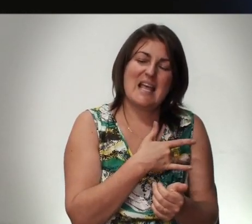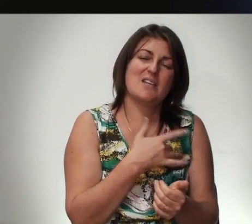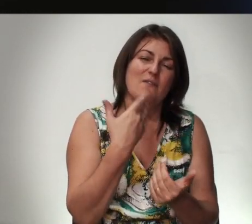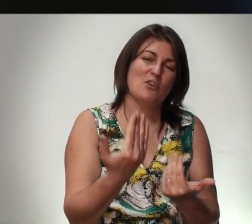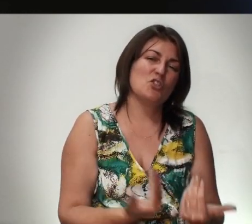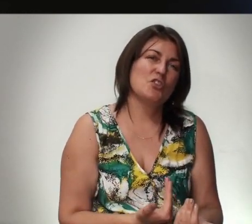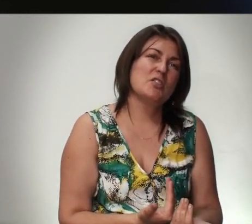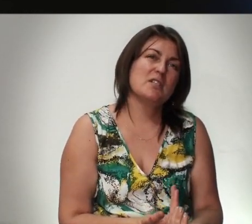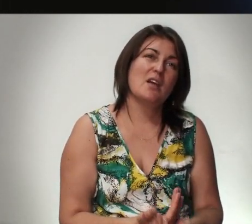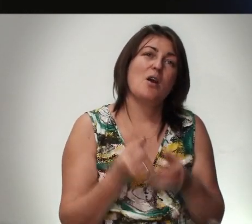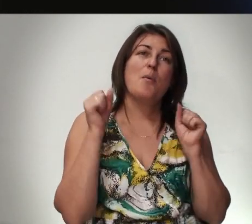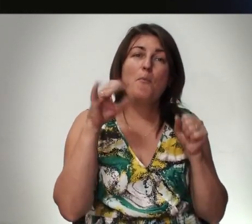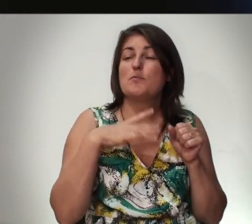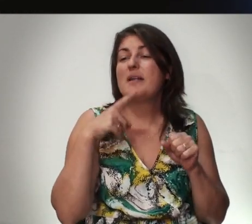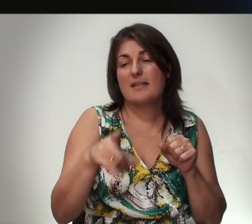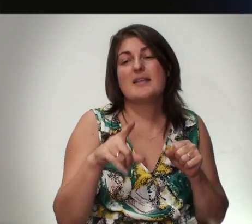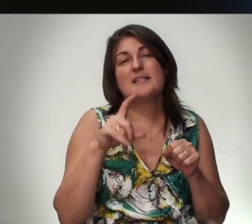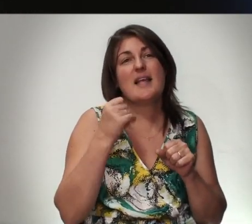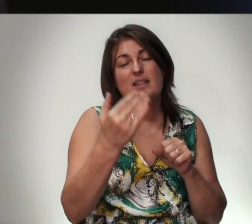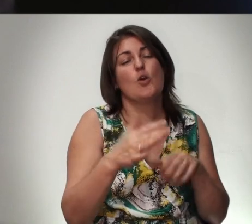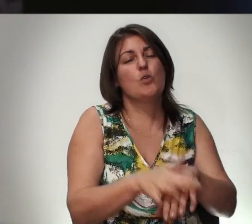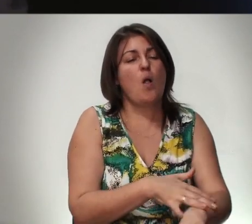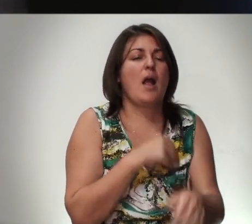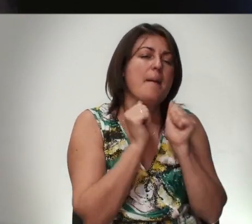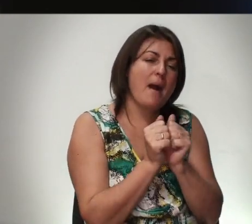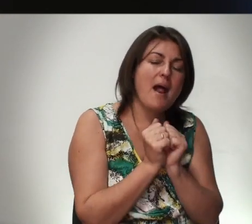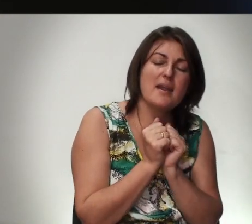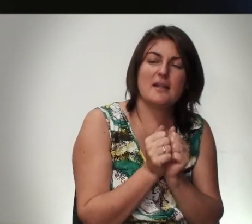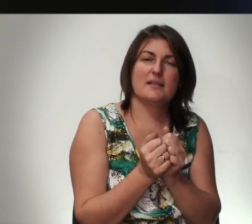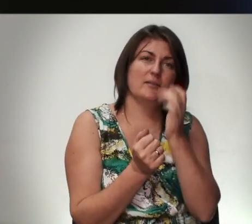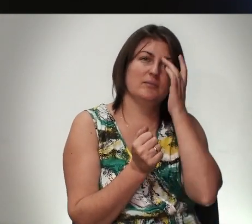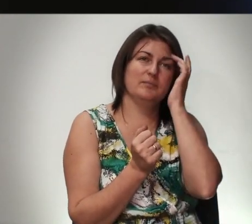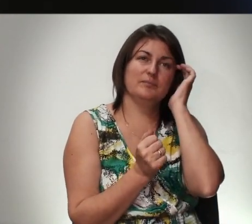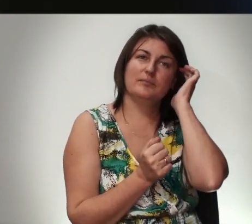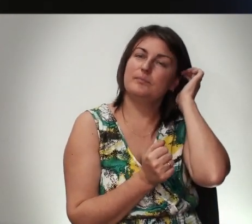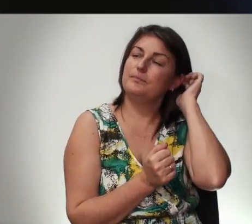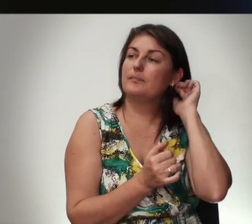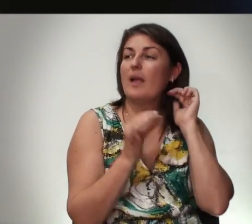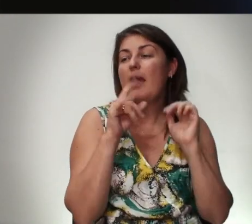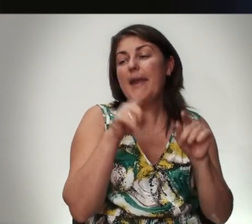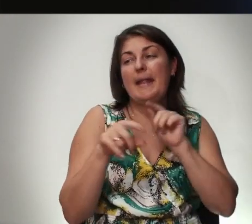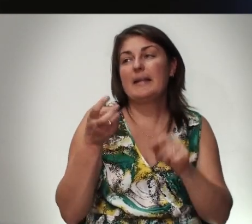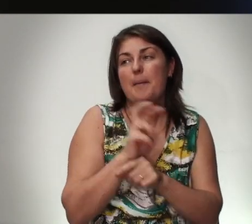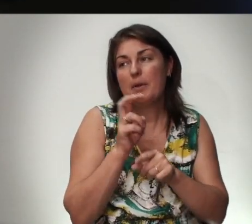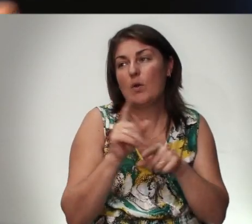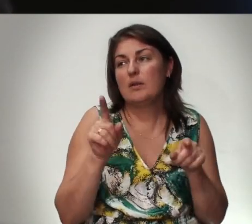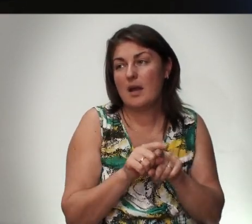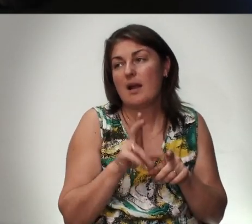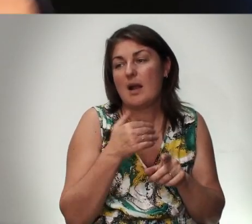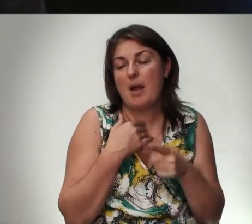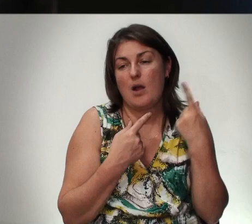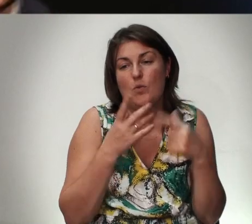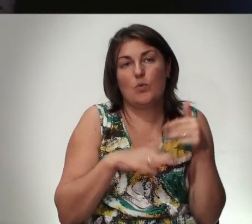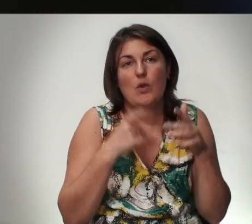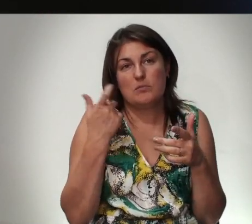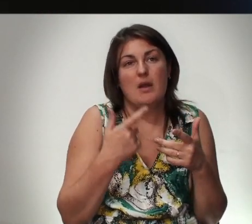твоей Жизни Может Ты За них Долго Молился Или Молилась И Иногда Приходят Так Как Мы Даем В руки